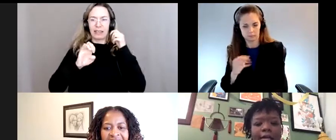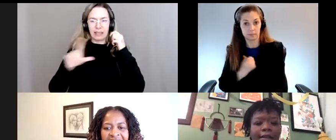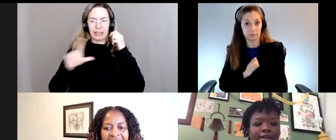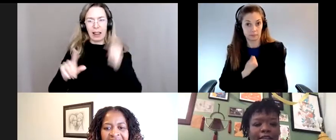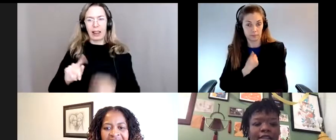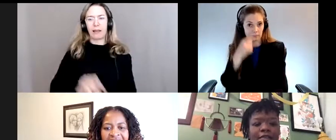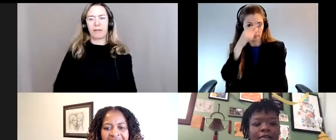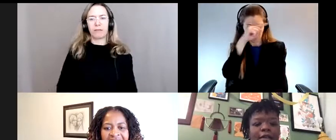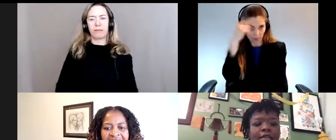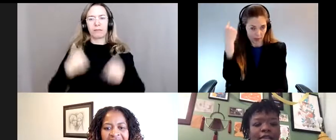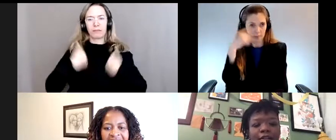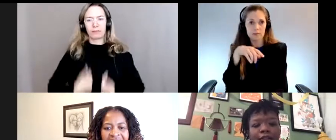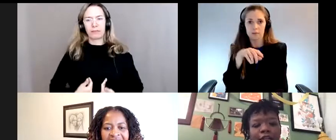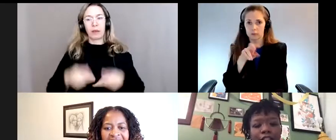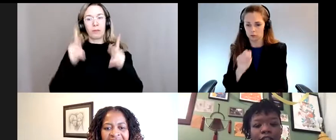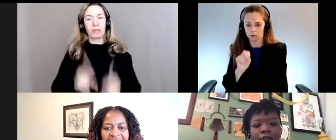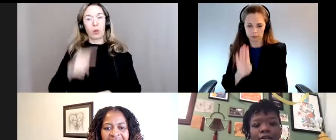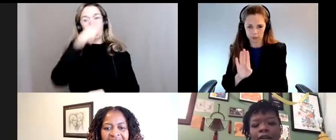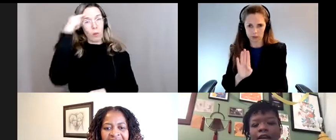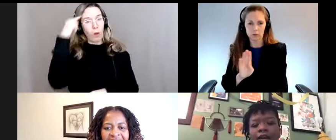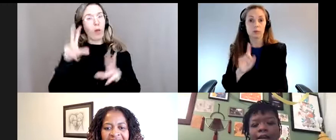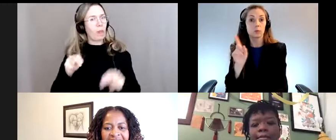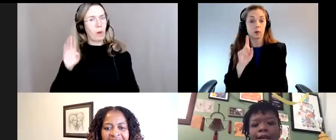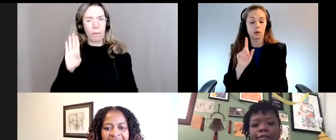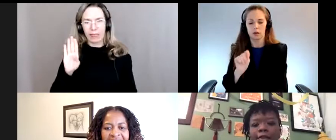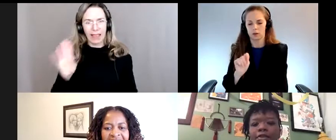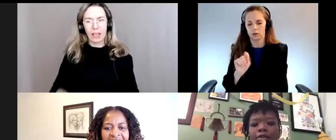them. Je suis une personne noire, non-binaire. Je vis à Tkaronto.